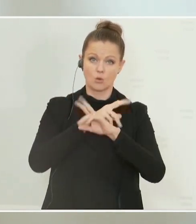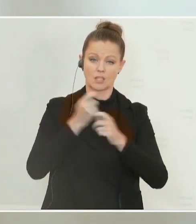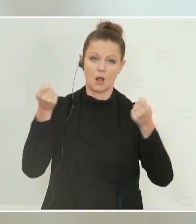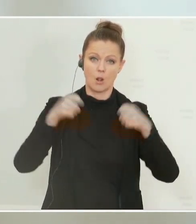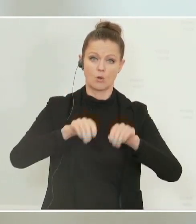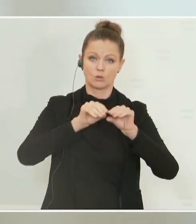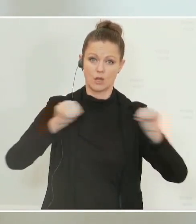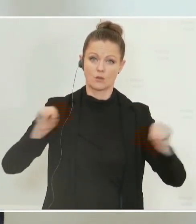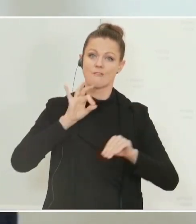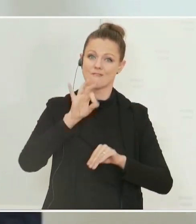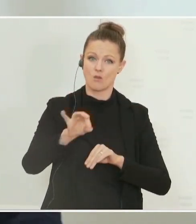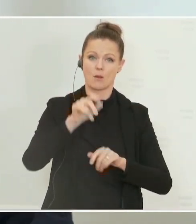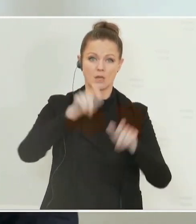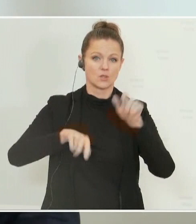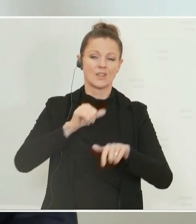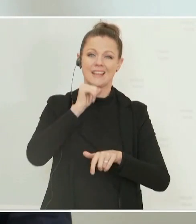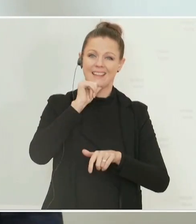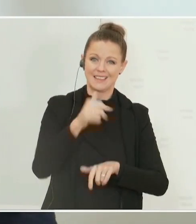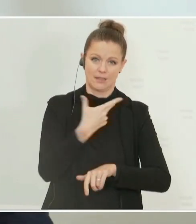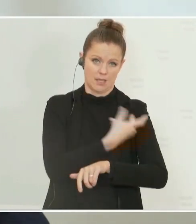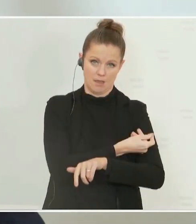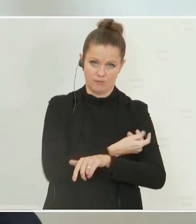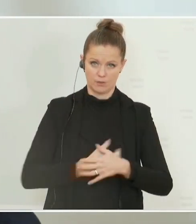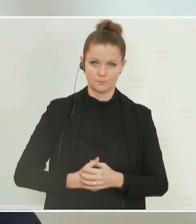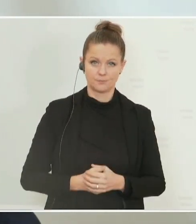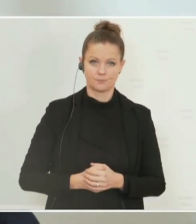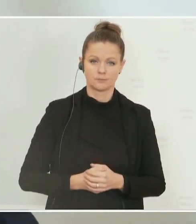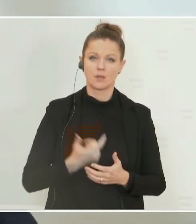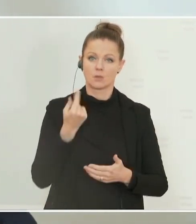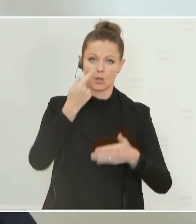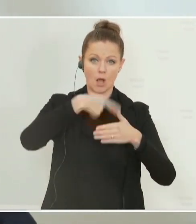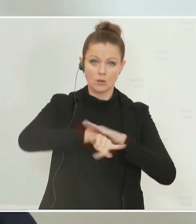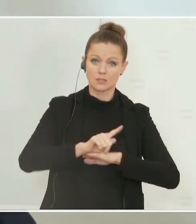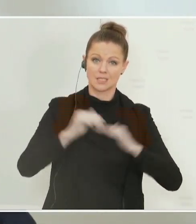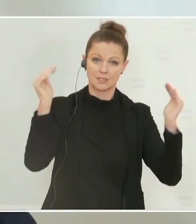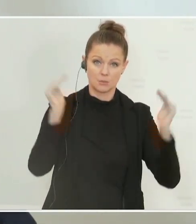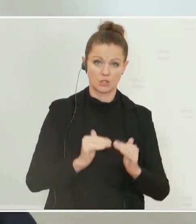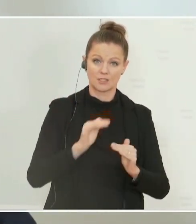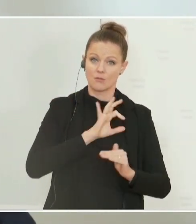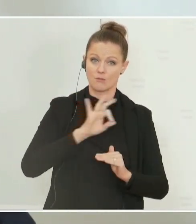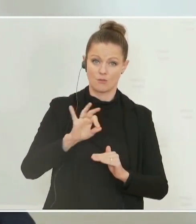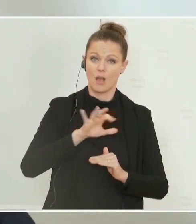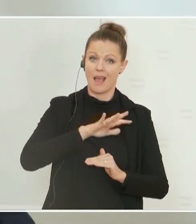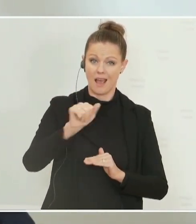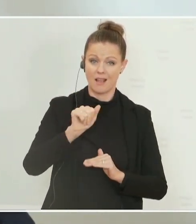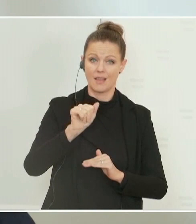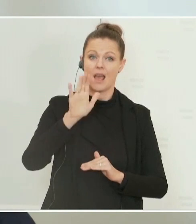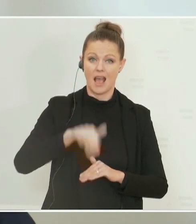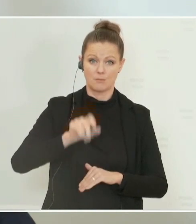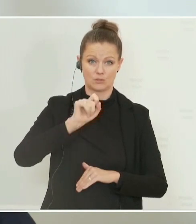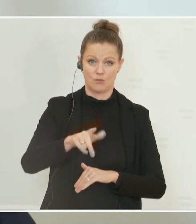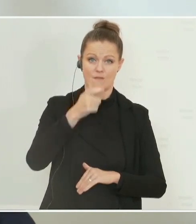Lockdown für Ungeimpfte gilt. Das bedeutet Ausgangsbeschränkungen für alle ab dem 12. Lebensjahr.